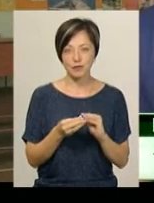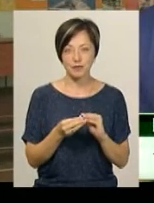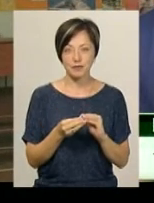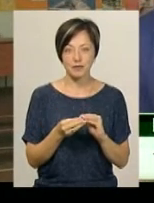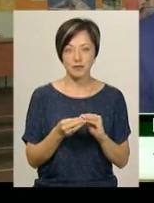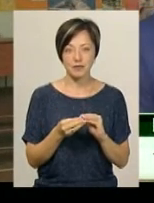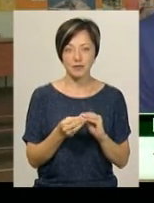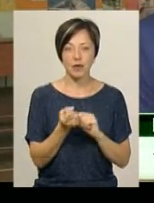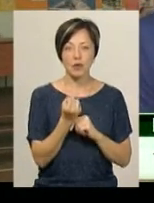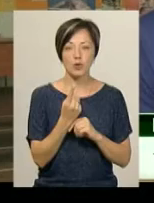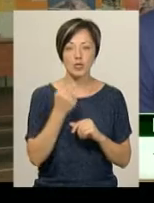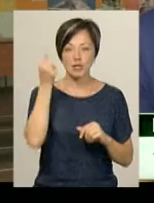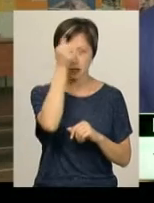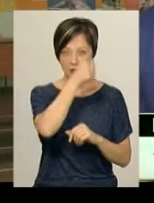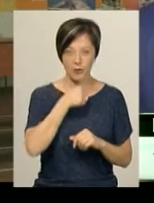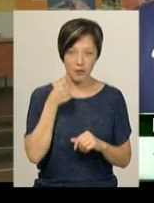11 років.